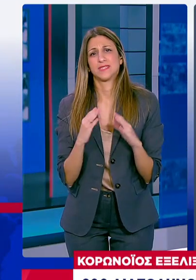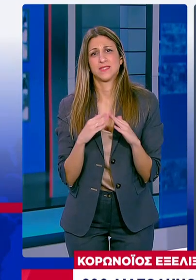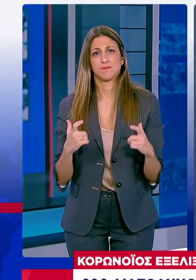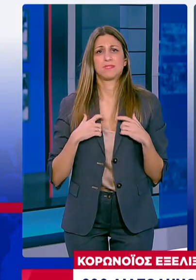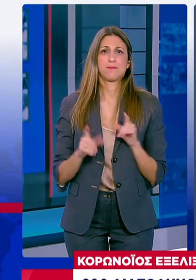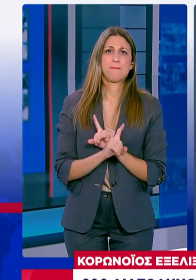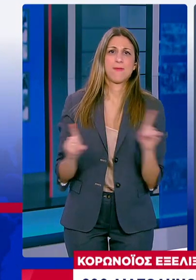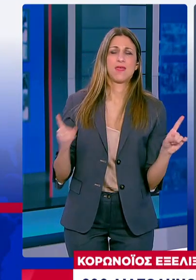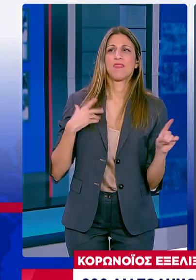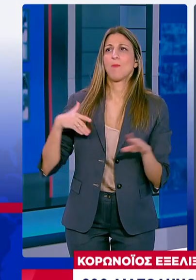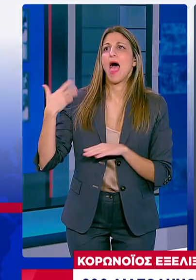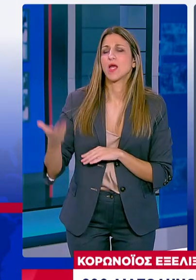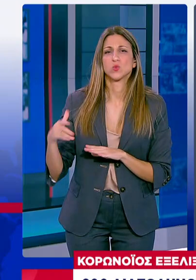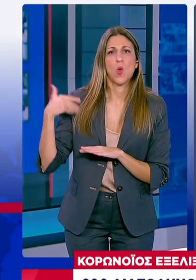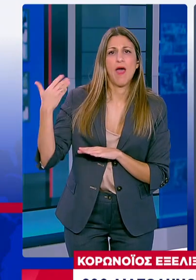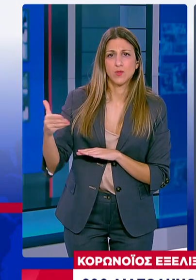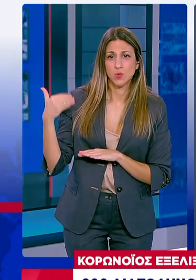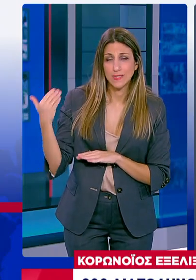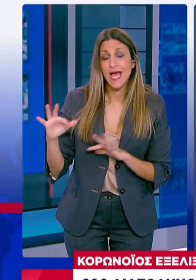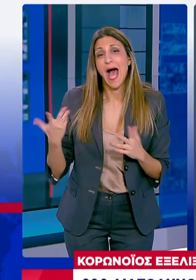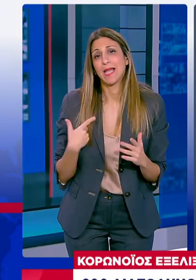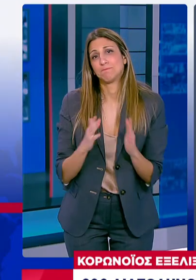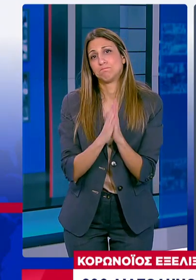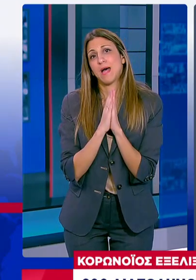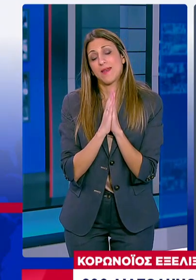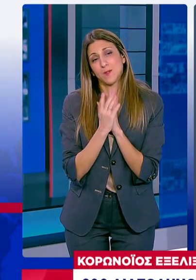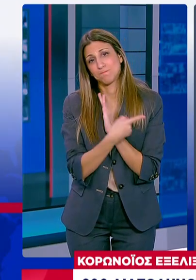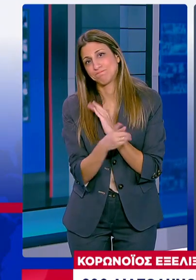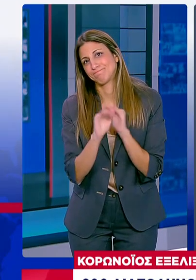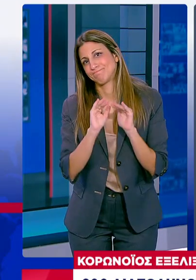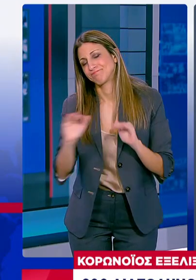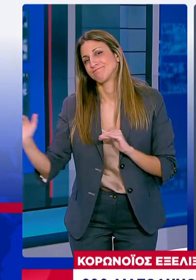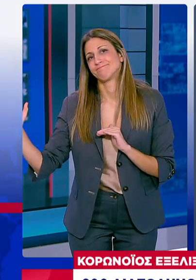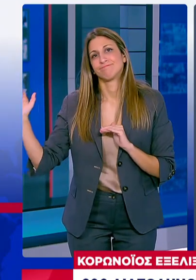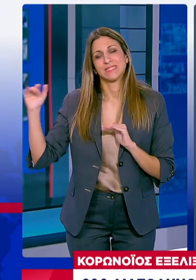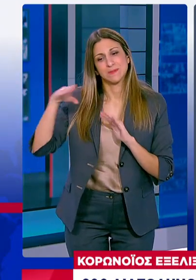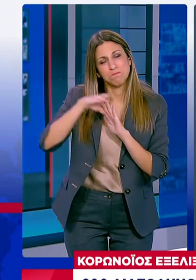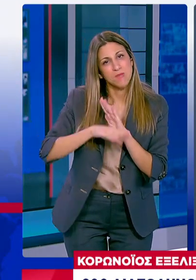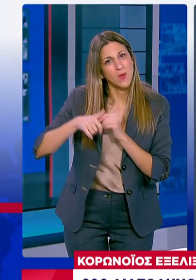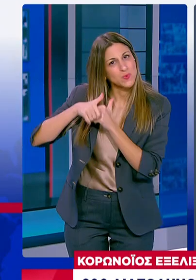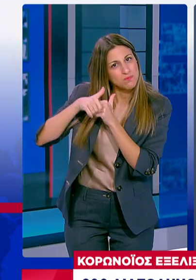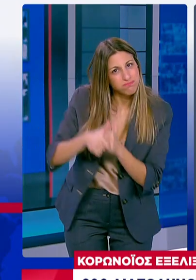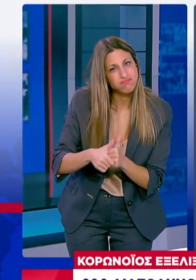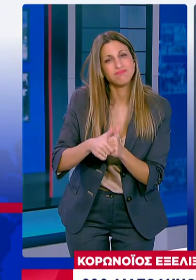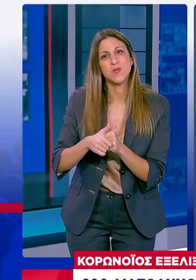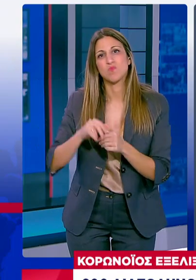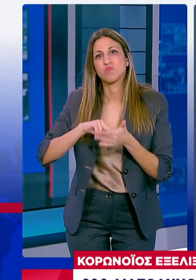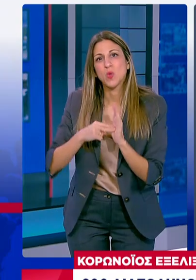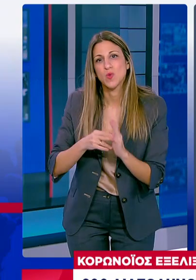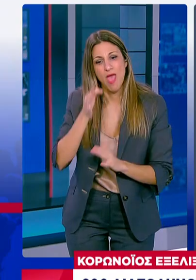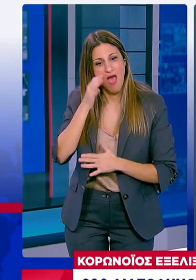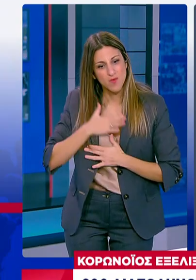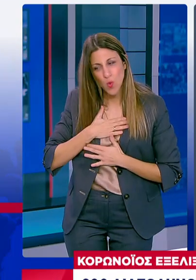υπομονή Να παραμείνετε επιστηθείς στην εφαρμογή των μέτρων ατομικής προστασίας Να προσέχετε τον εαυτό σας Αλλά και τους συγγενείς σας